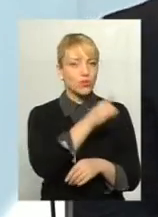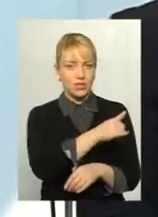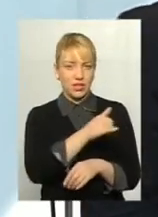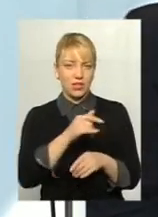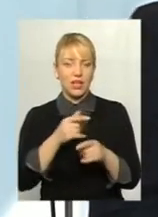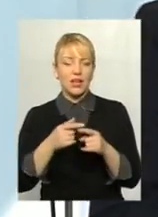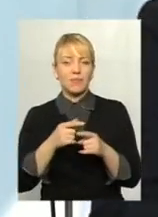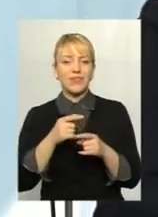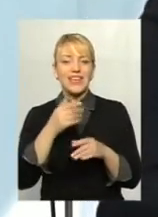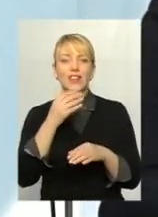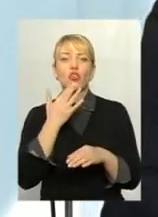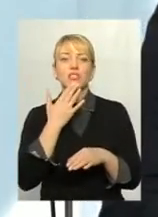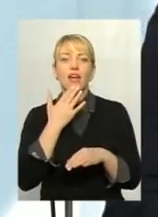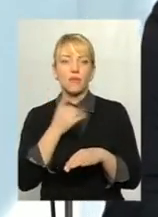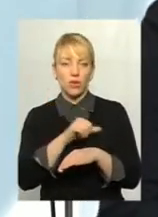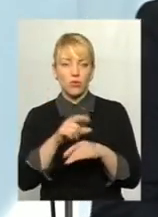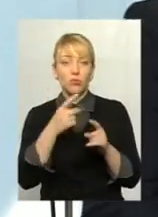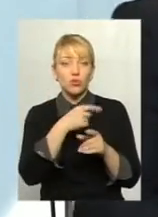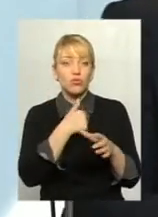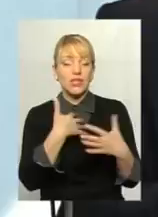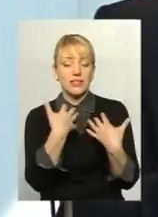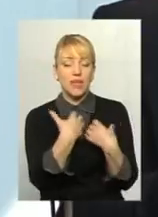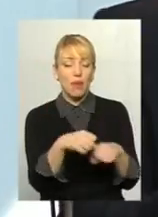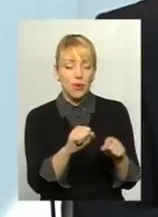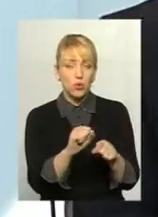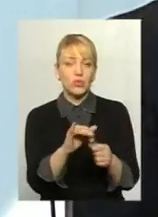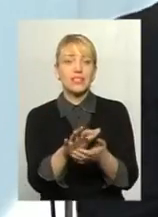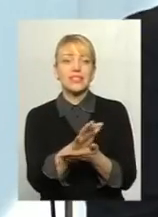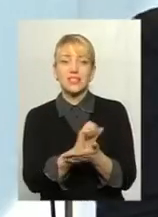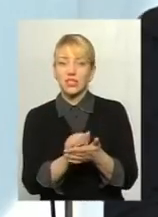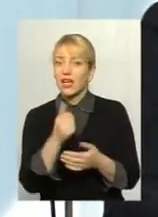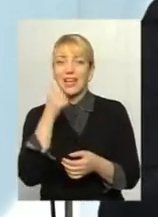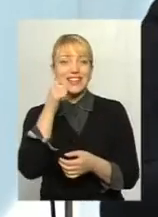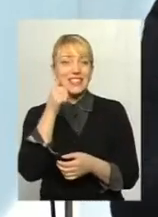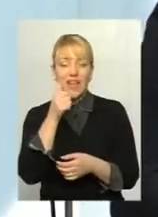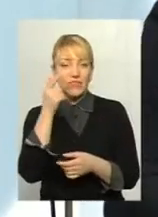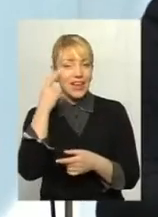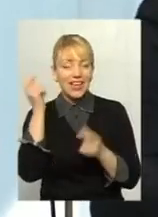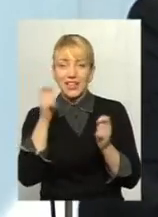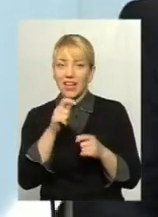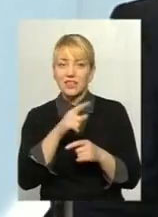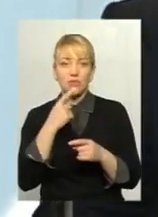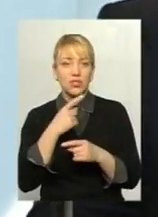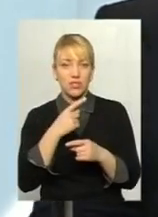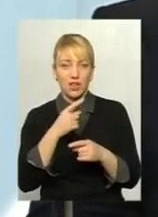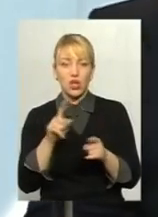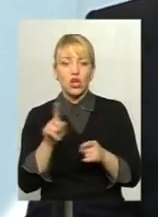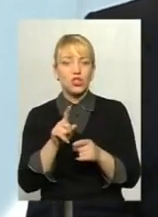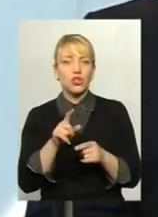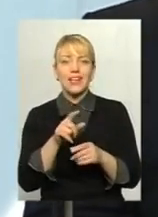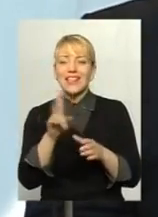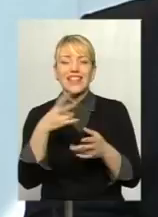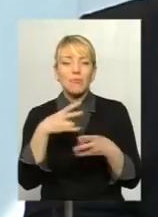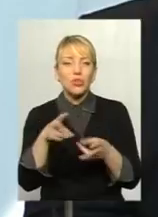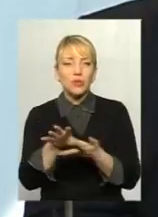сьогодні фірми, бо вони просто її заберуть і знищать. І ти завтра не скажеш китайцям, що не знищуйте її, не сійте щось погане, яке його,